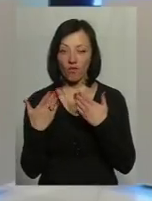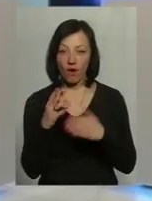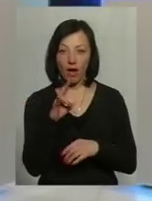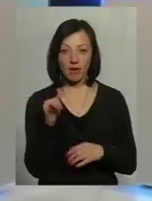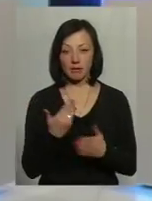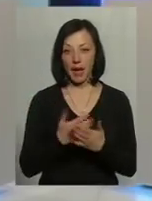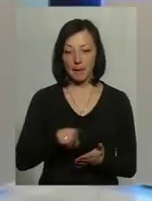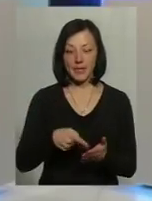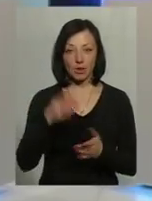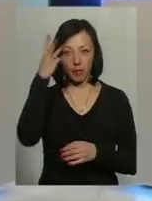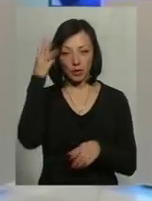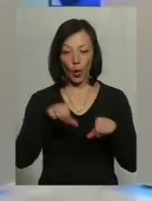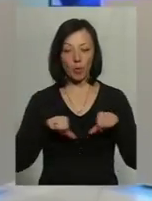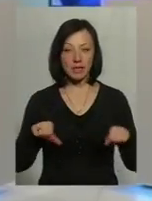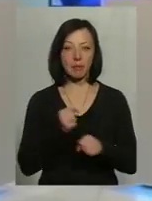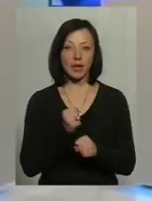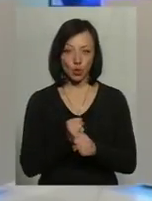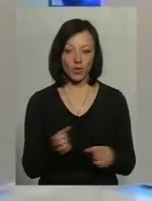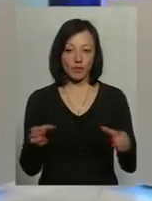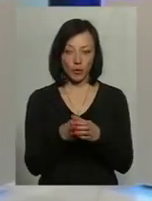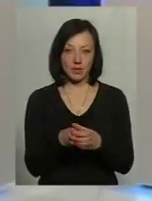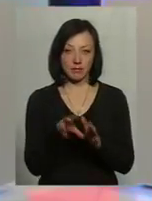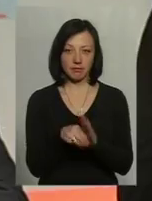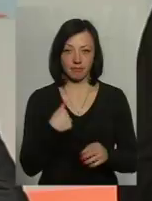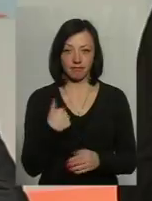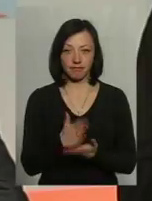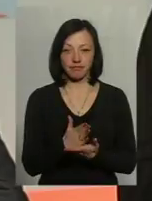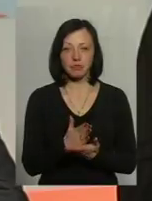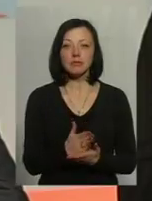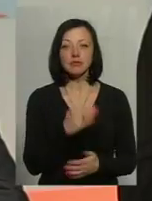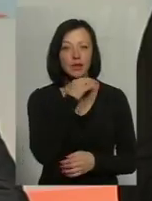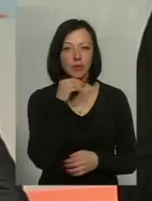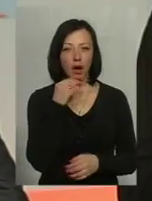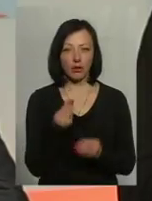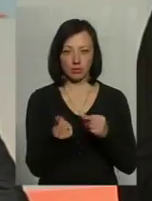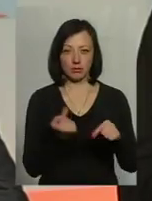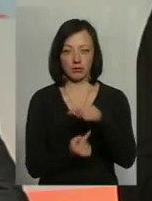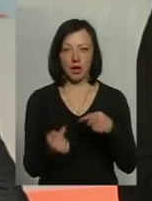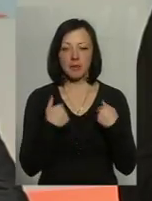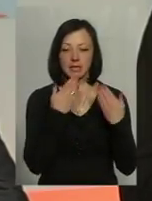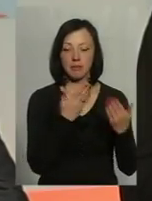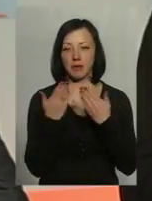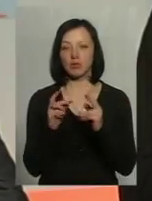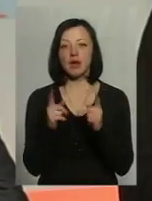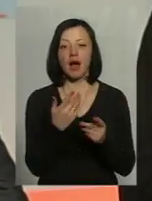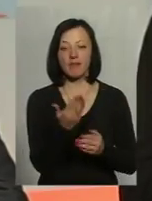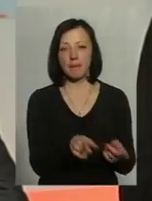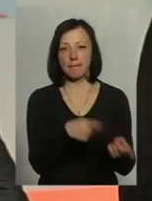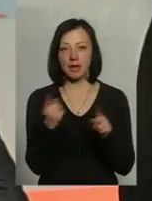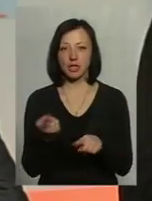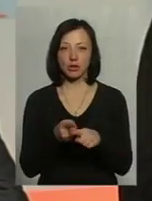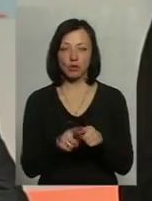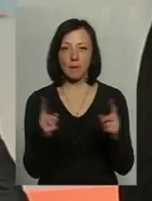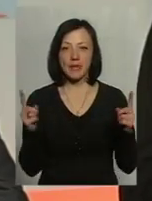наприклад, по місто-Хмельницькому комісія працює, в складі цієї комісії, хочу сказати, що багато підприємців, ми запитуємо просто, як ви перейшли на цю